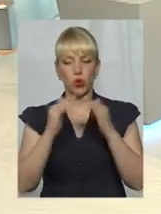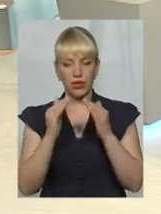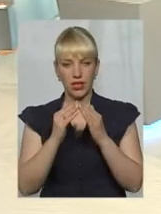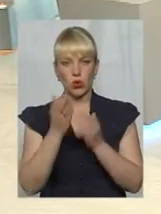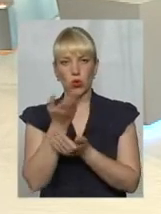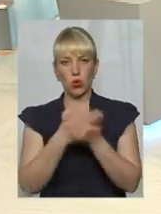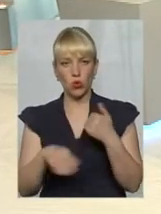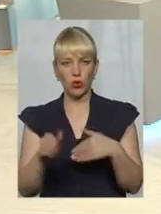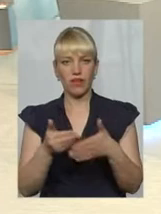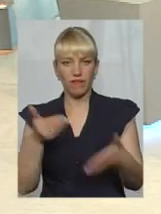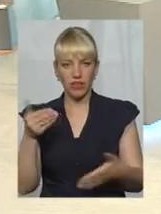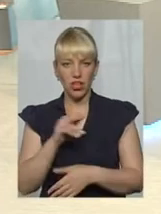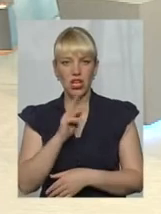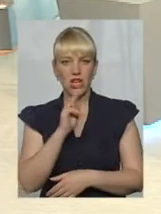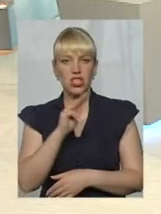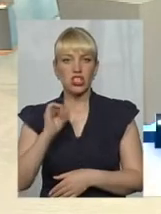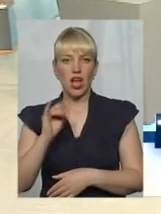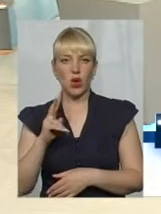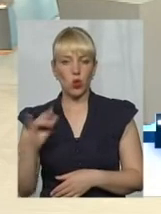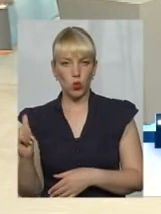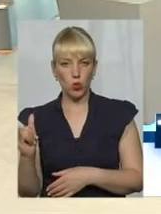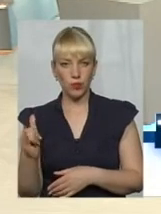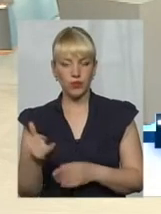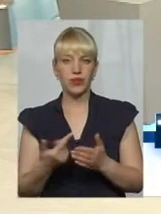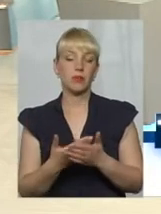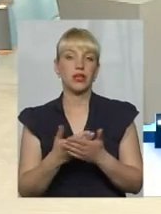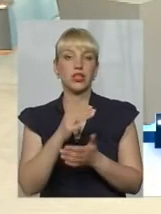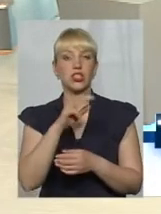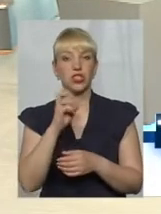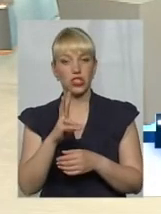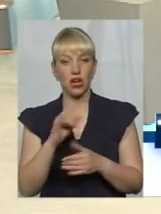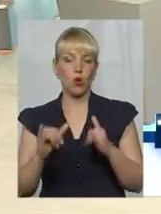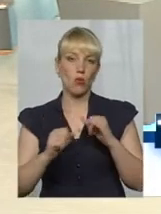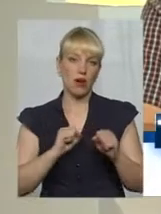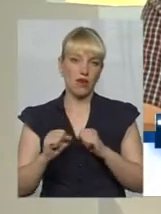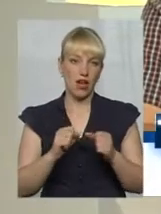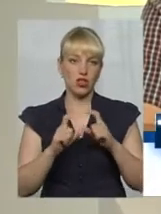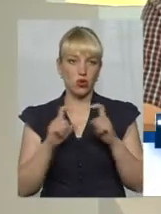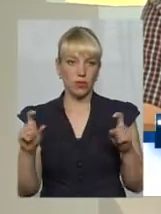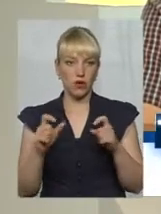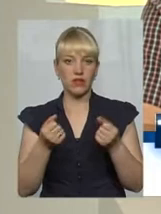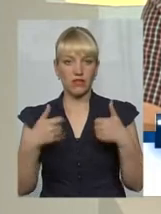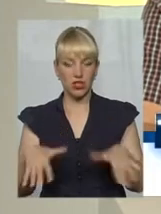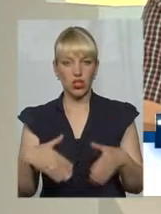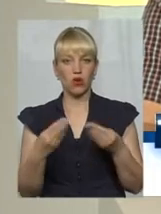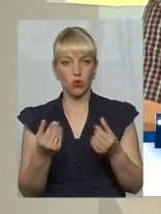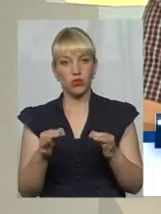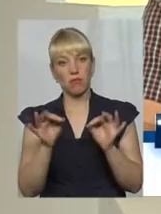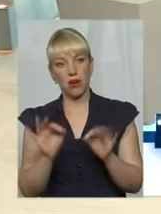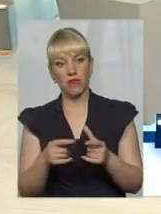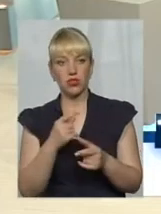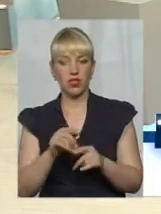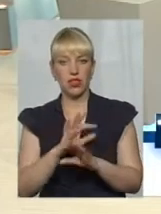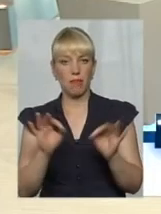створює ОСББ, він йде від джеку, і джек, чи вже там управляюча компанія, вона втрачає певні кошти. Правильно чи не